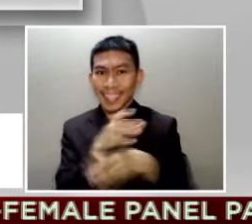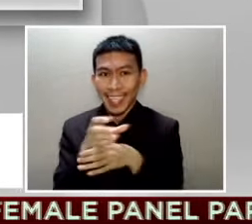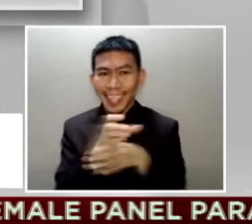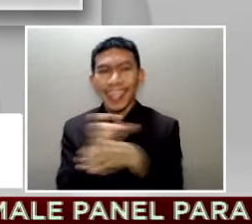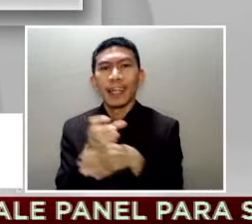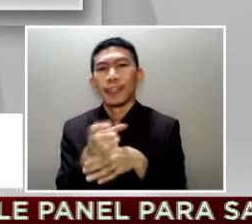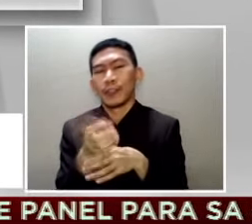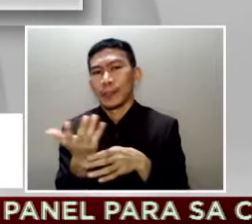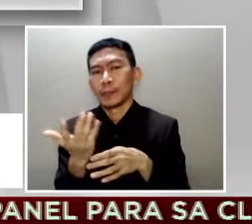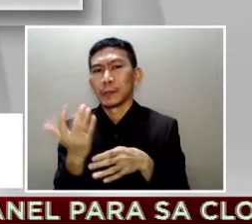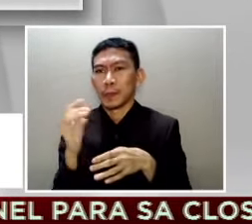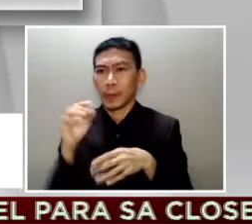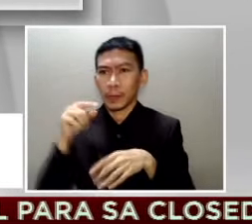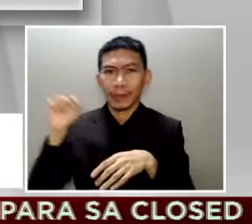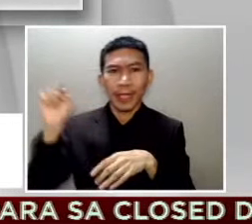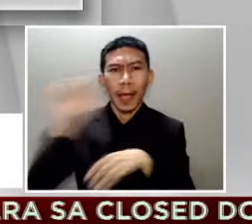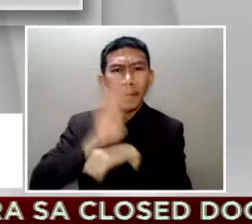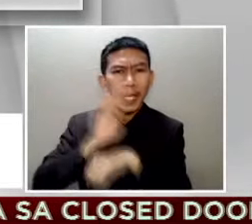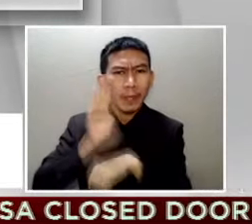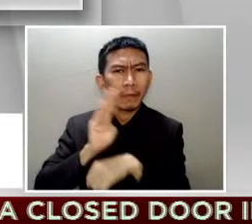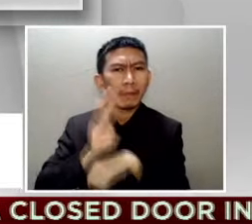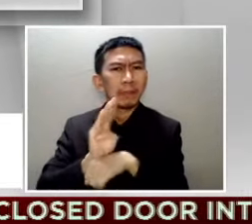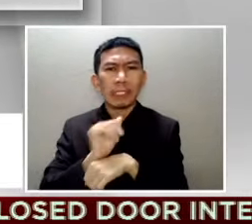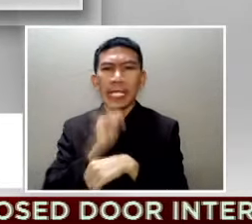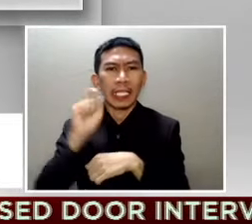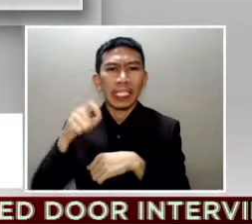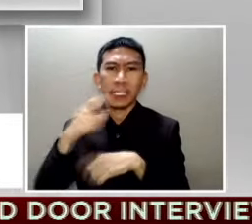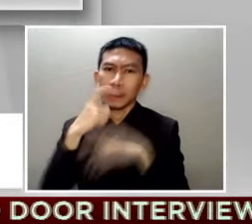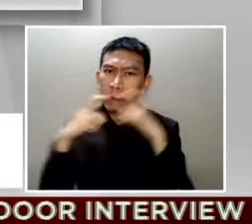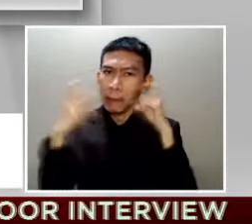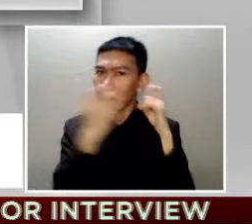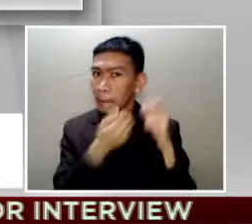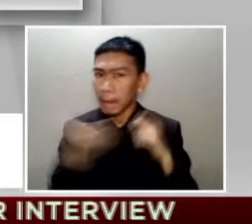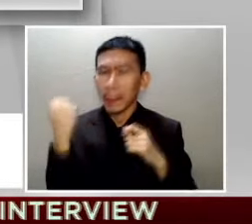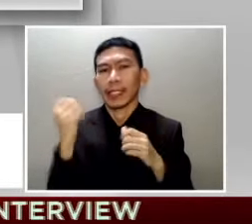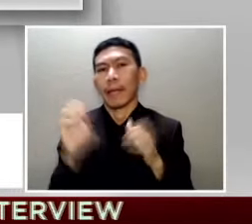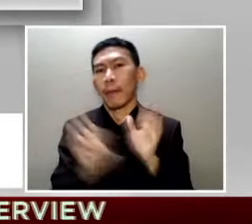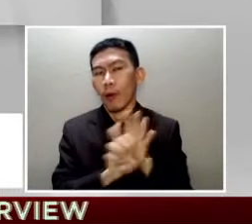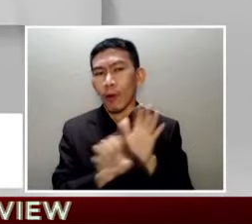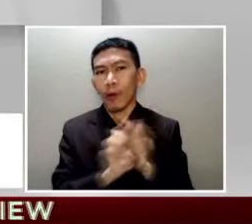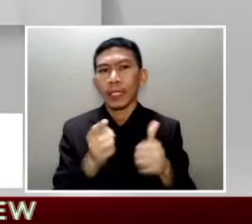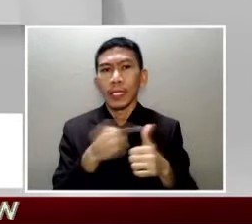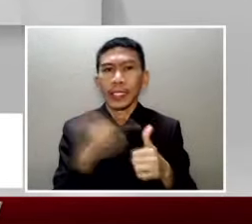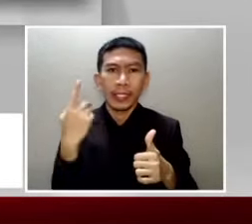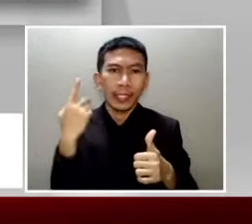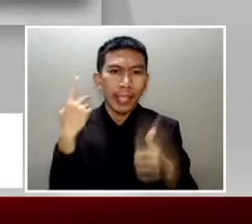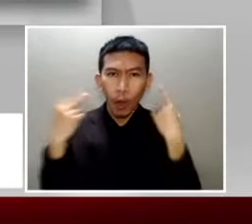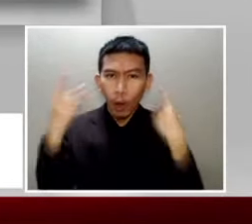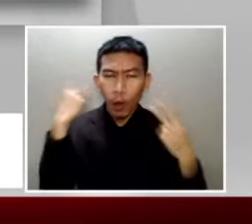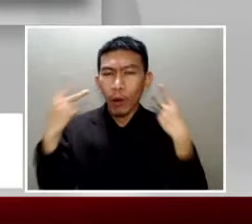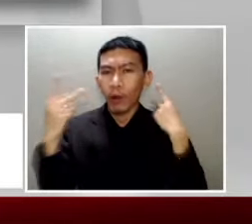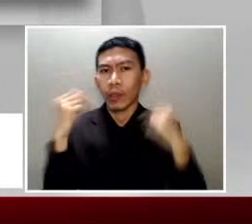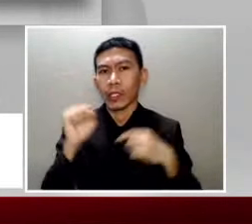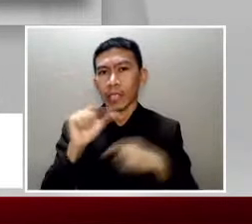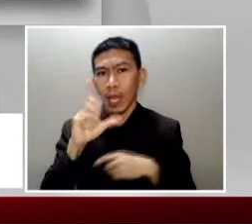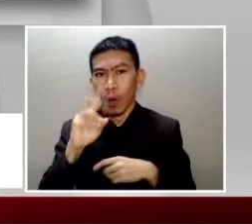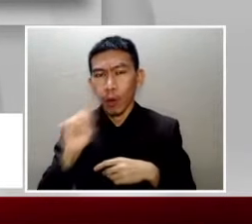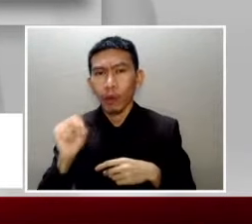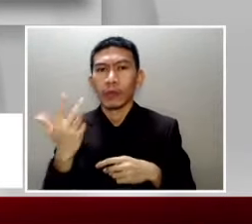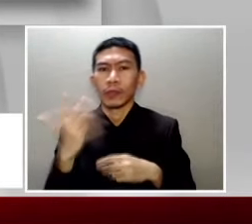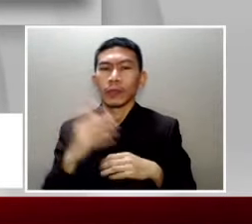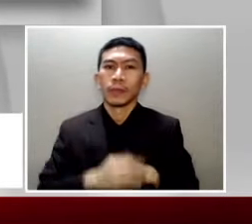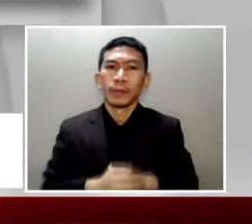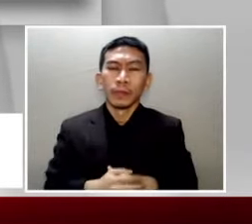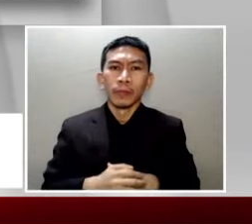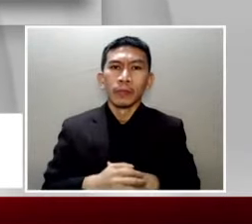kinakailangan na magtanggal ng face mask gaya ng mga salon, parlor at beauty clinic. bawal pa rin ang mga entertainment venues